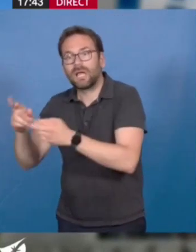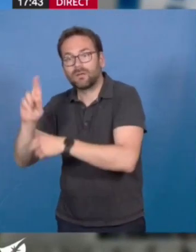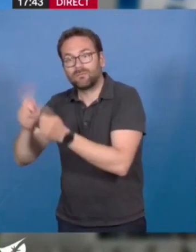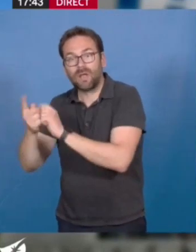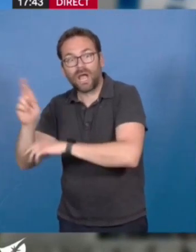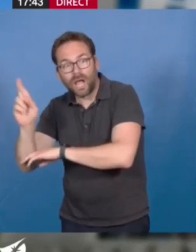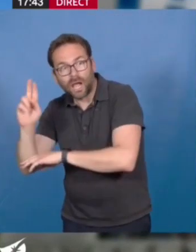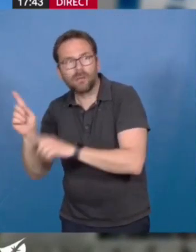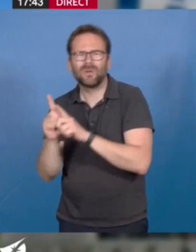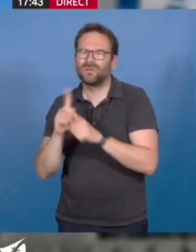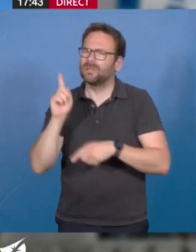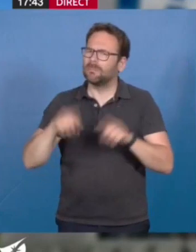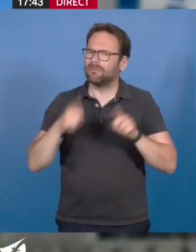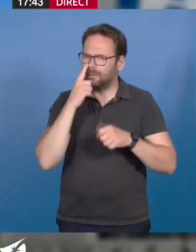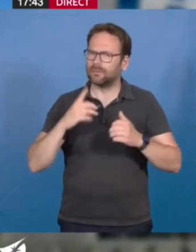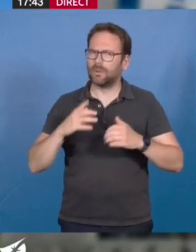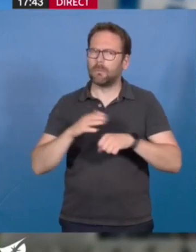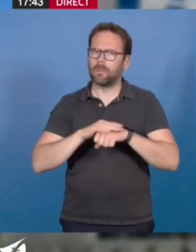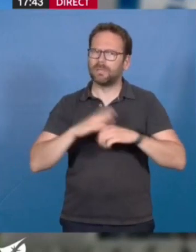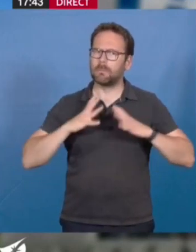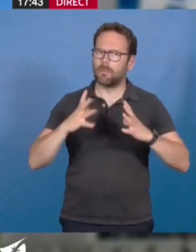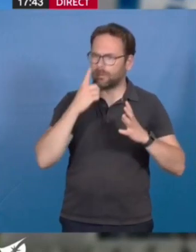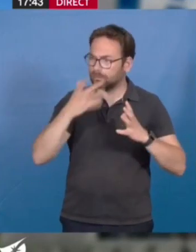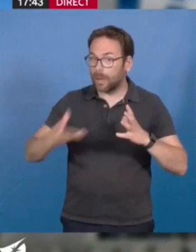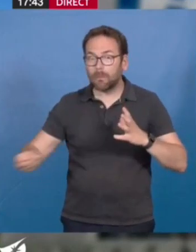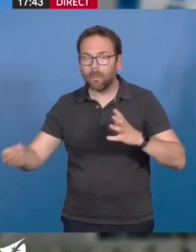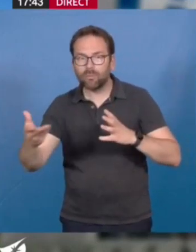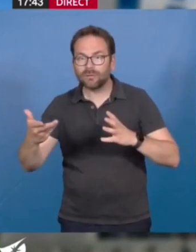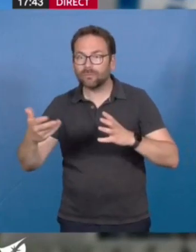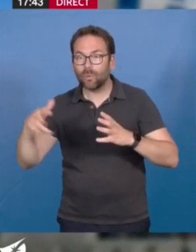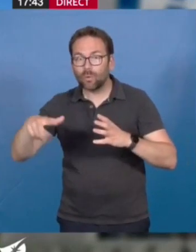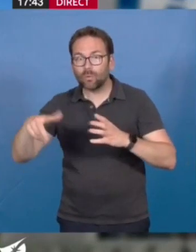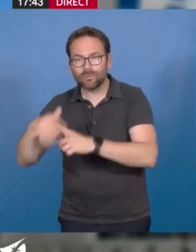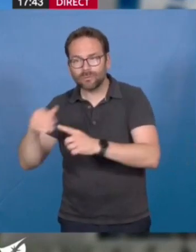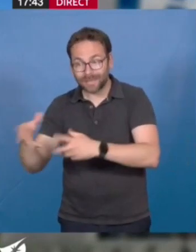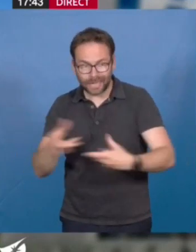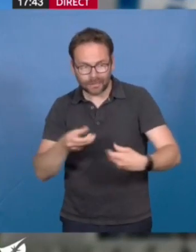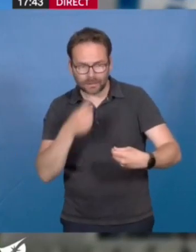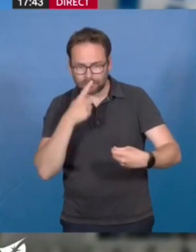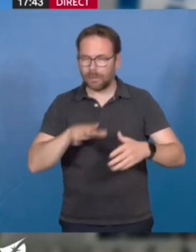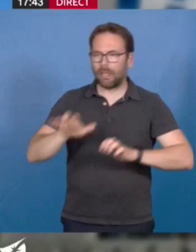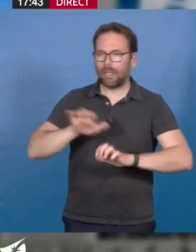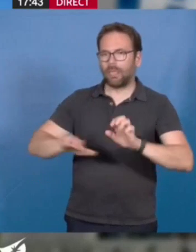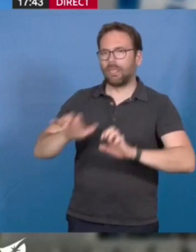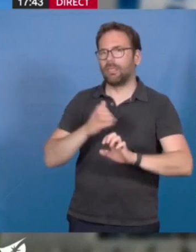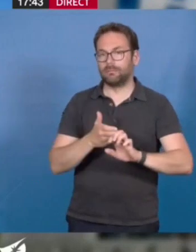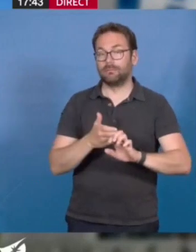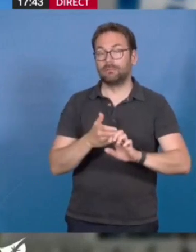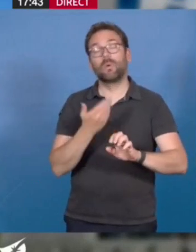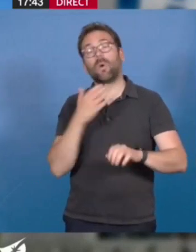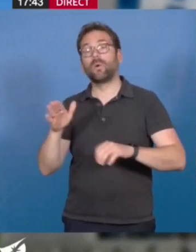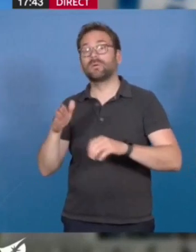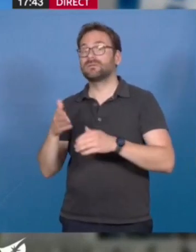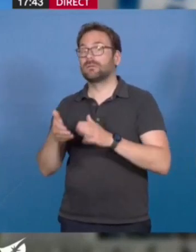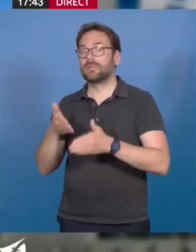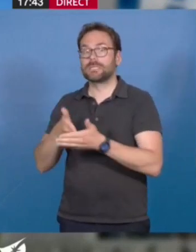un manque de volonté politique d'accueillir de nouvelles populations du logement social. Autre frein, celui d'adapter les services